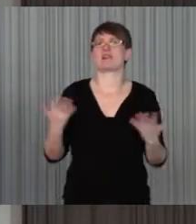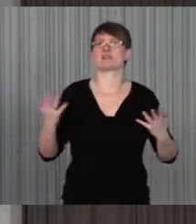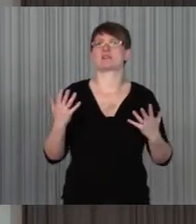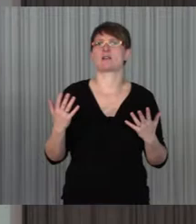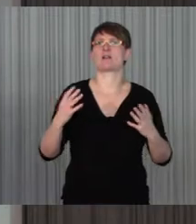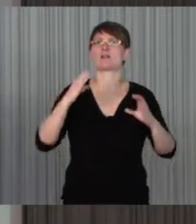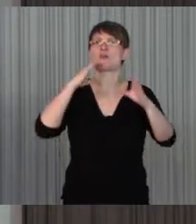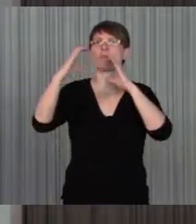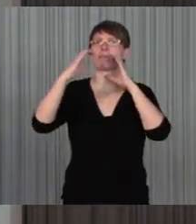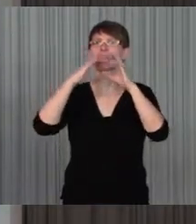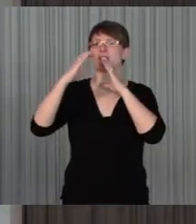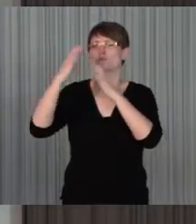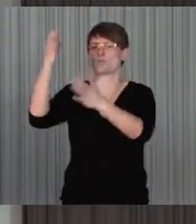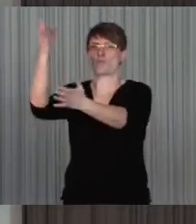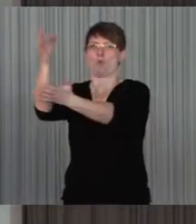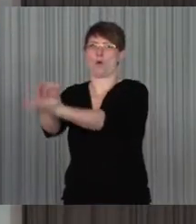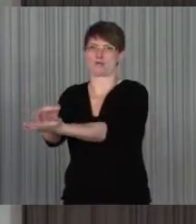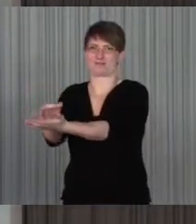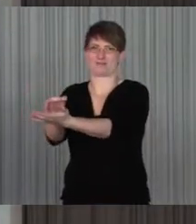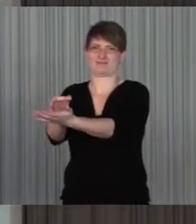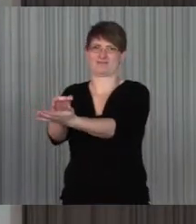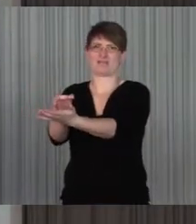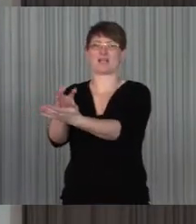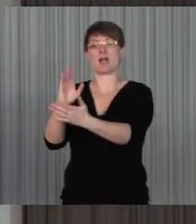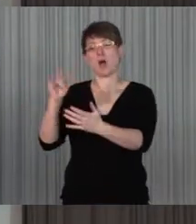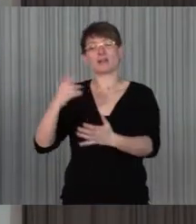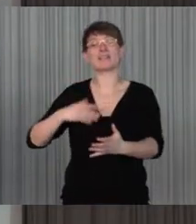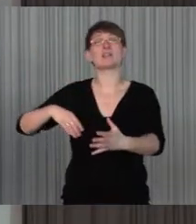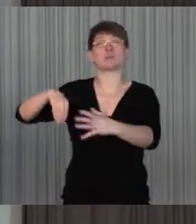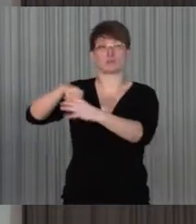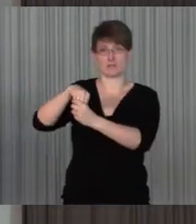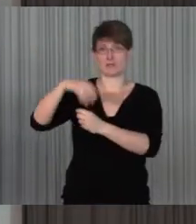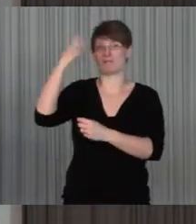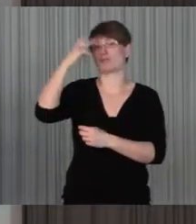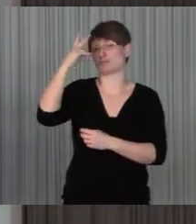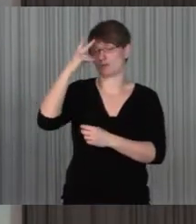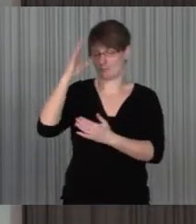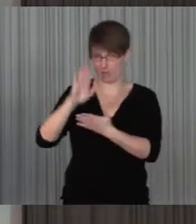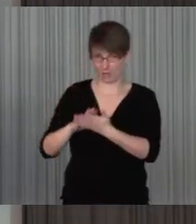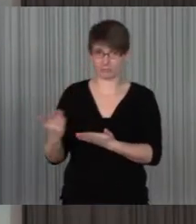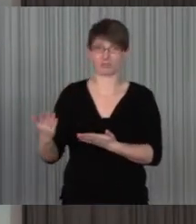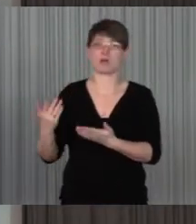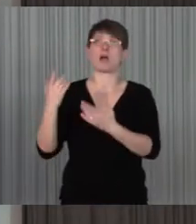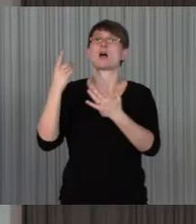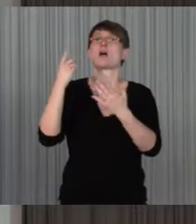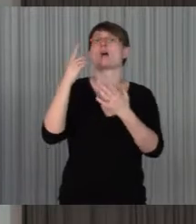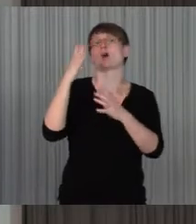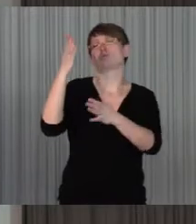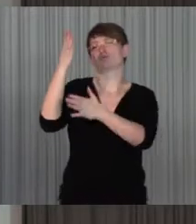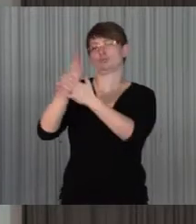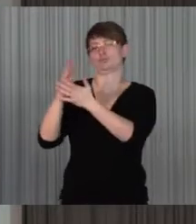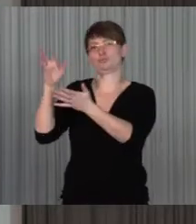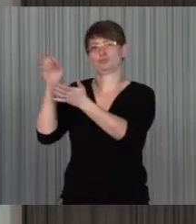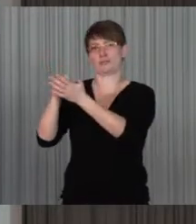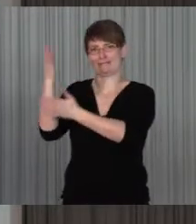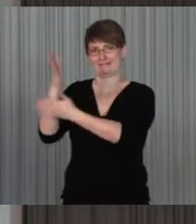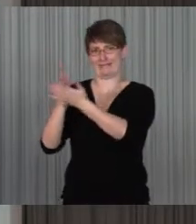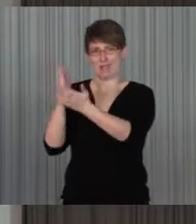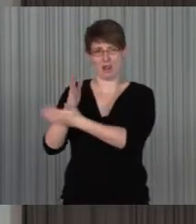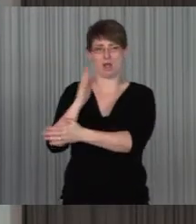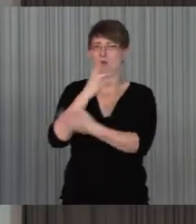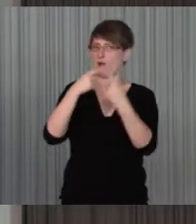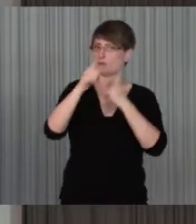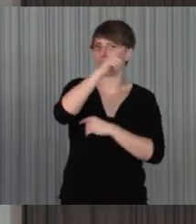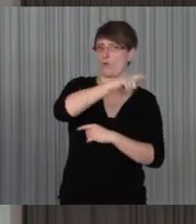Kommunikationsort wird tatsächlich auch mit inklusiven Verständnissen, das hat ja auch ganz gut geklappt, kommen uns auch andere Leute aus dem Stadtteil da